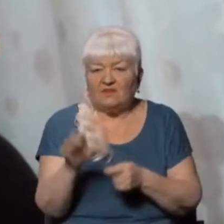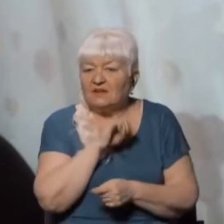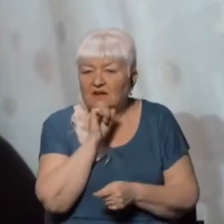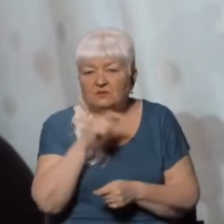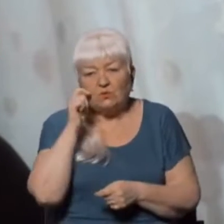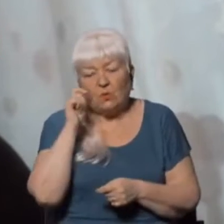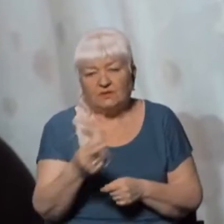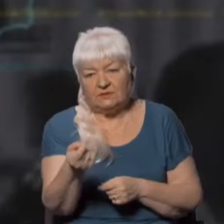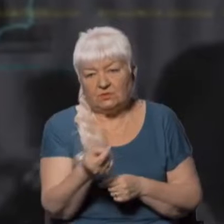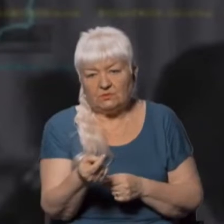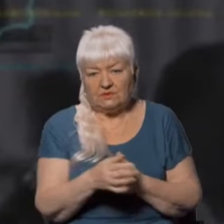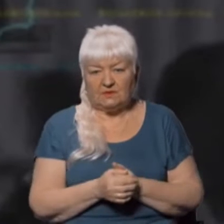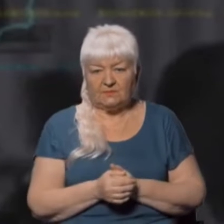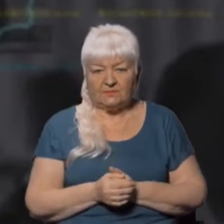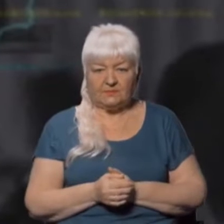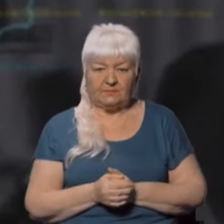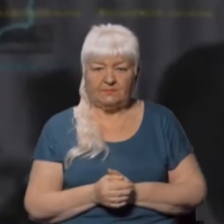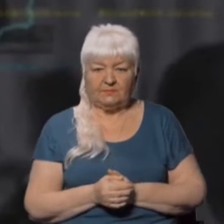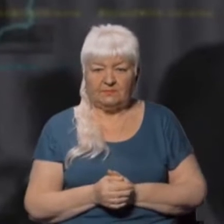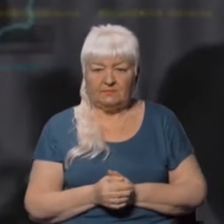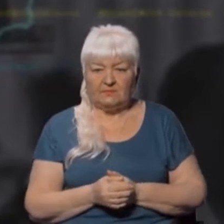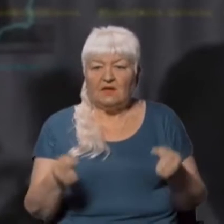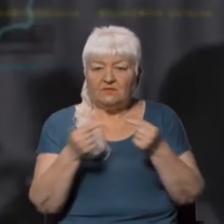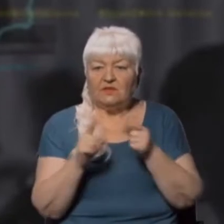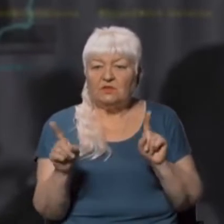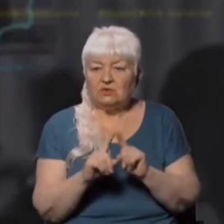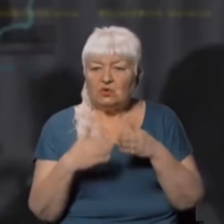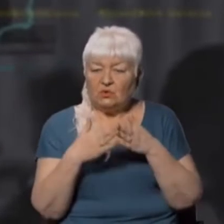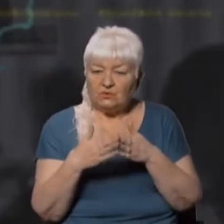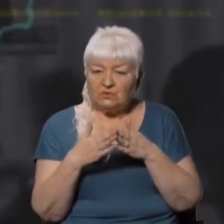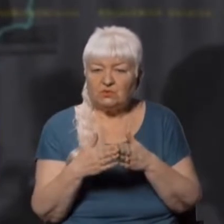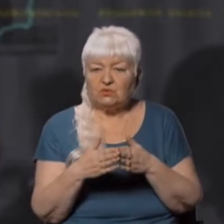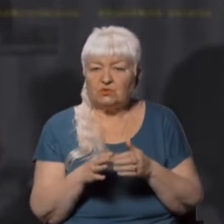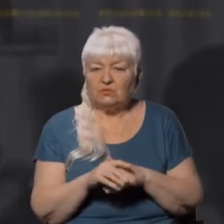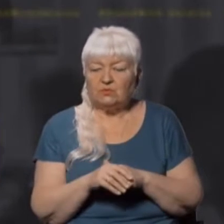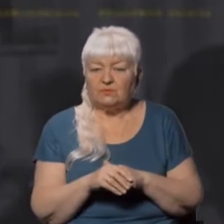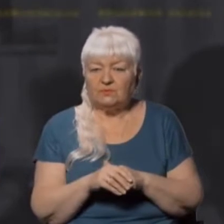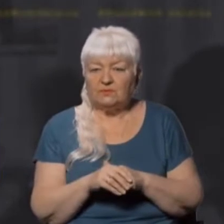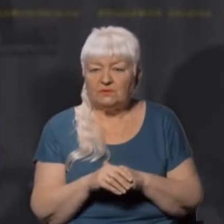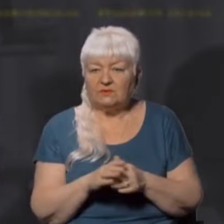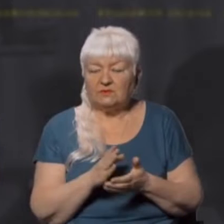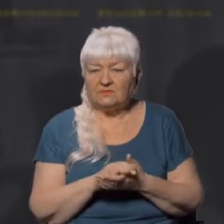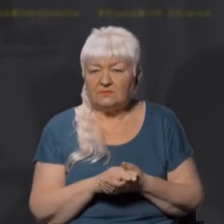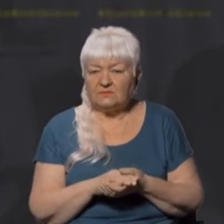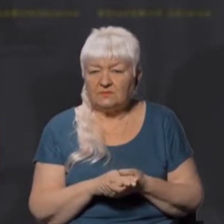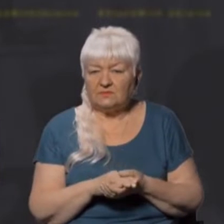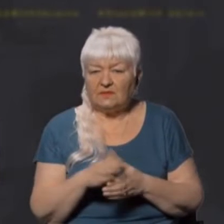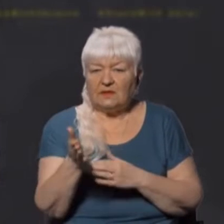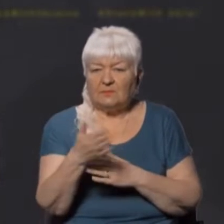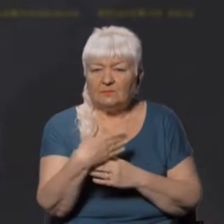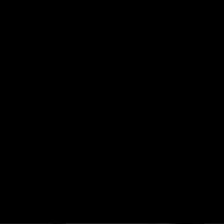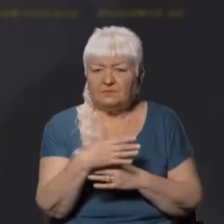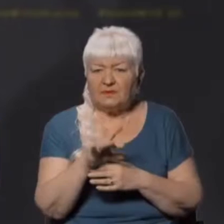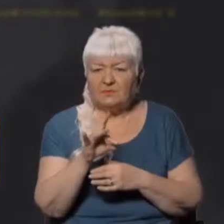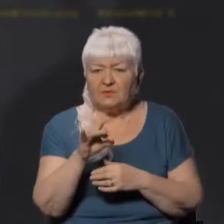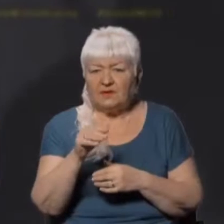Прошу послухати пряму мову. Встановлено, що суднами «Матрос Позинич» Михаїл Нинашев, «Матрос Кошка» під прапором РФ, а